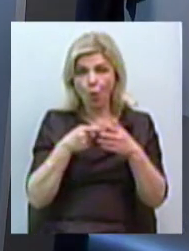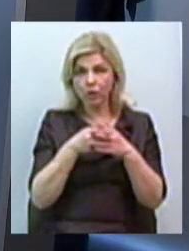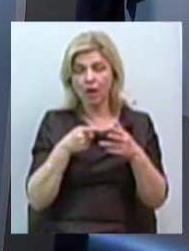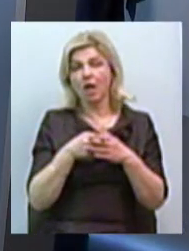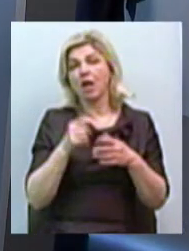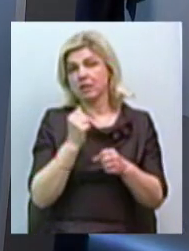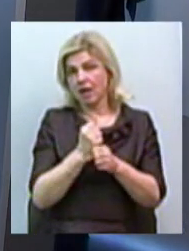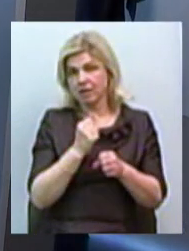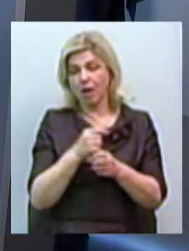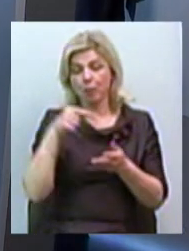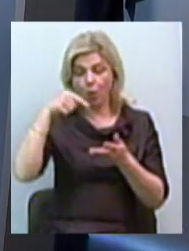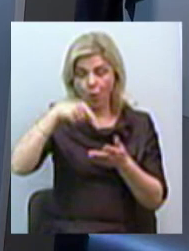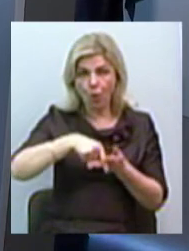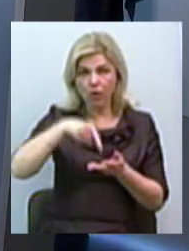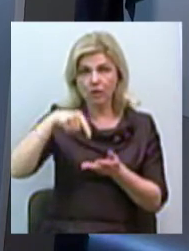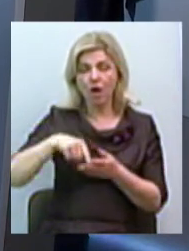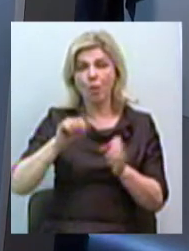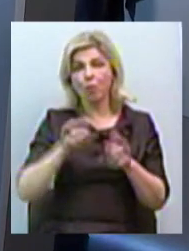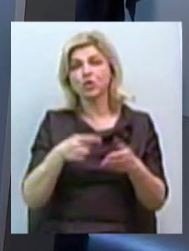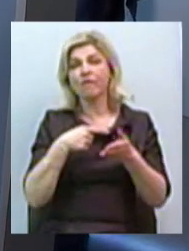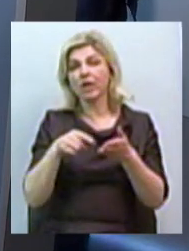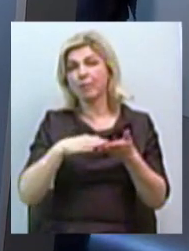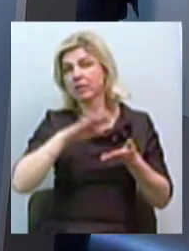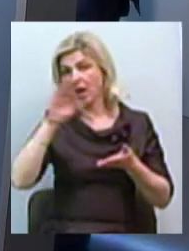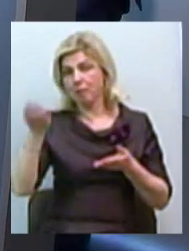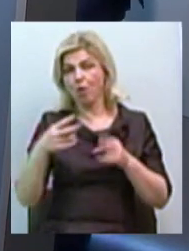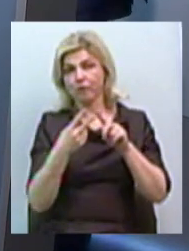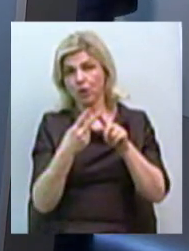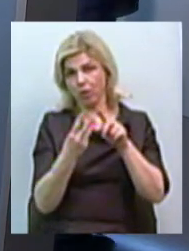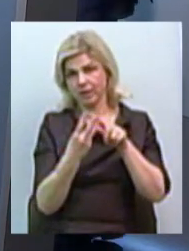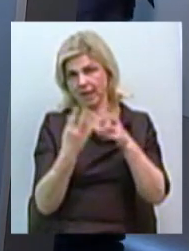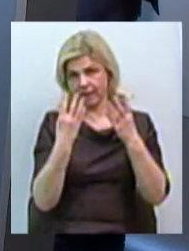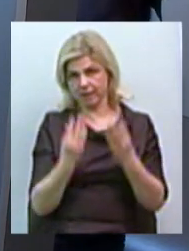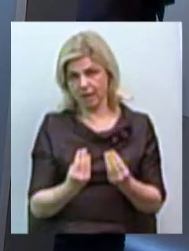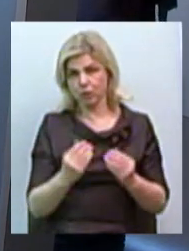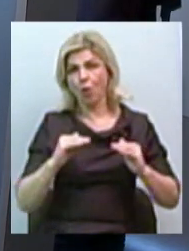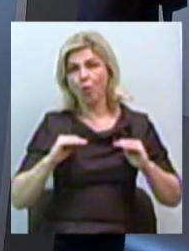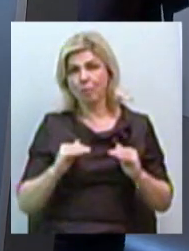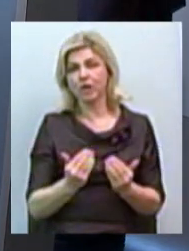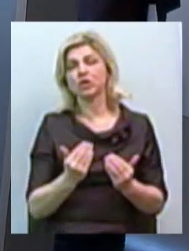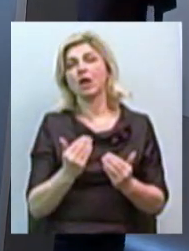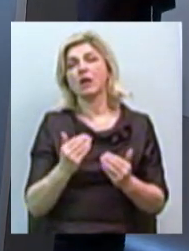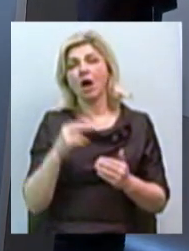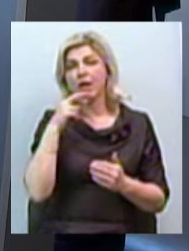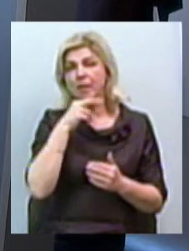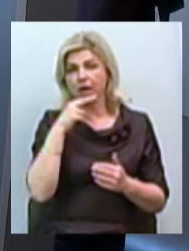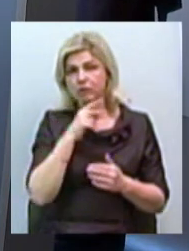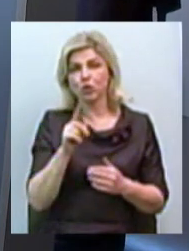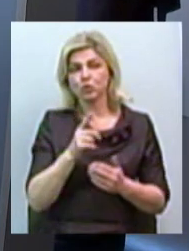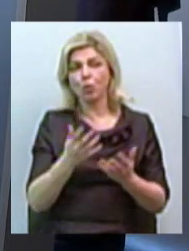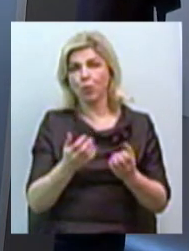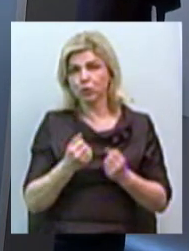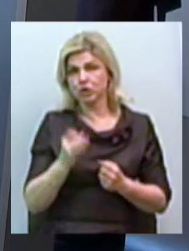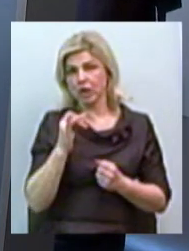можем выписать на 2-3 день. Этим уменьшается и количество медикаментов, которые она получает, и